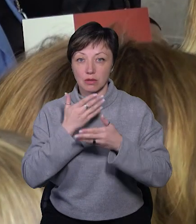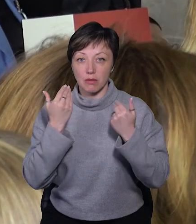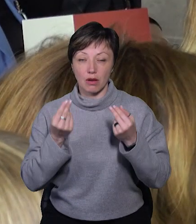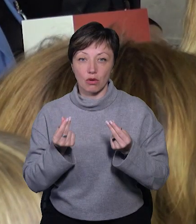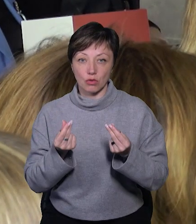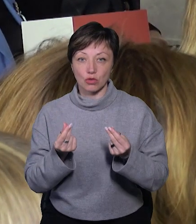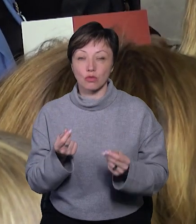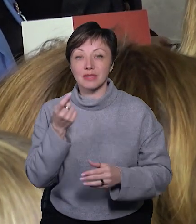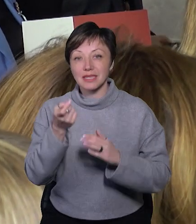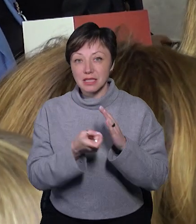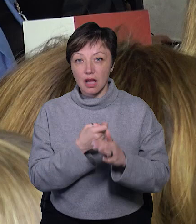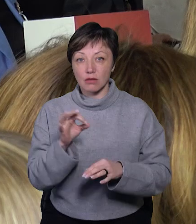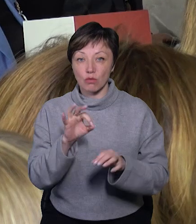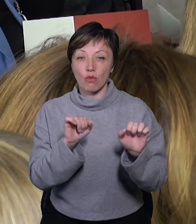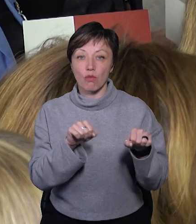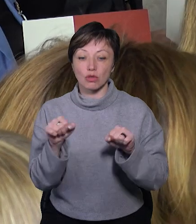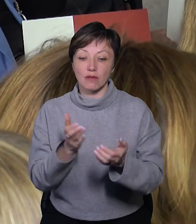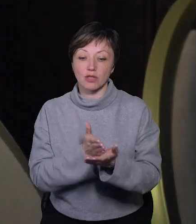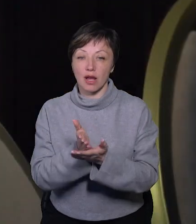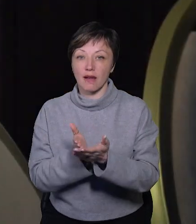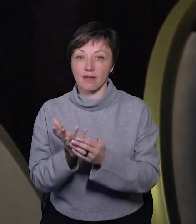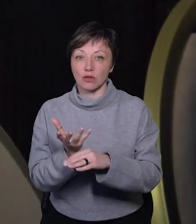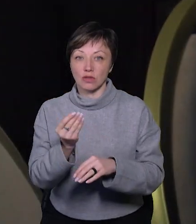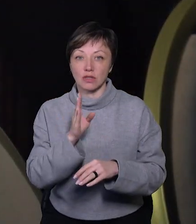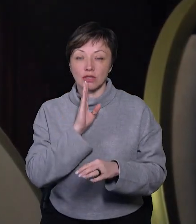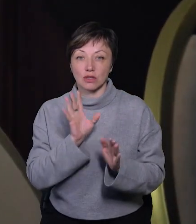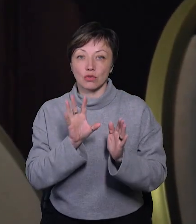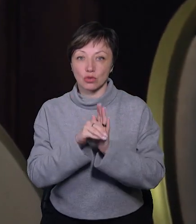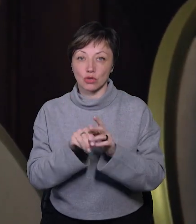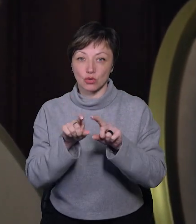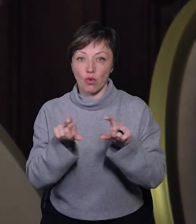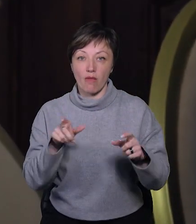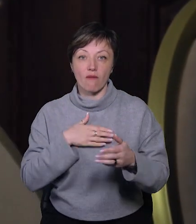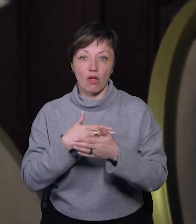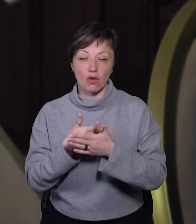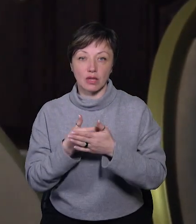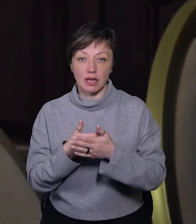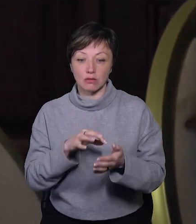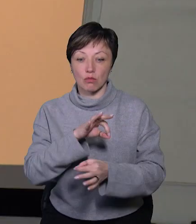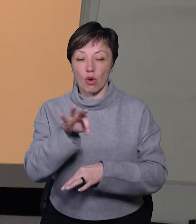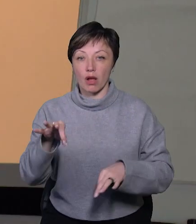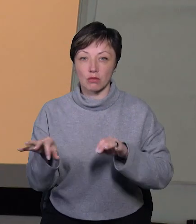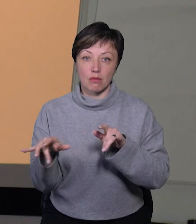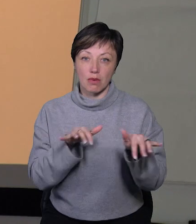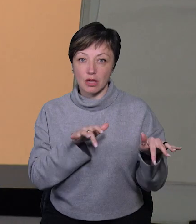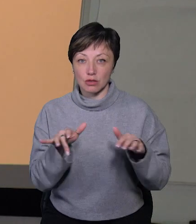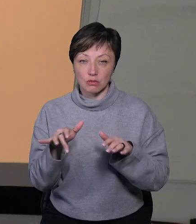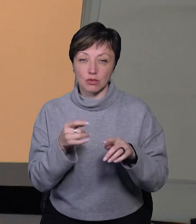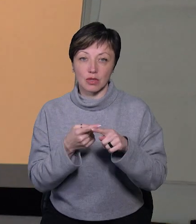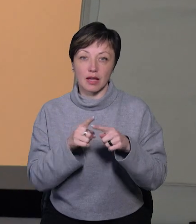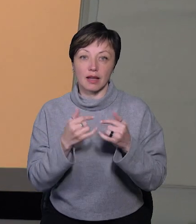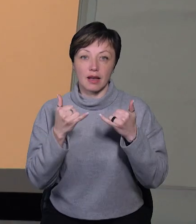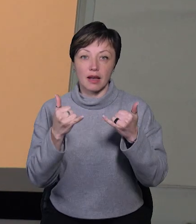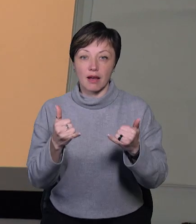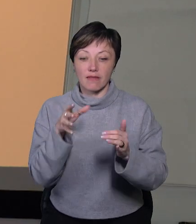грошей. Щоб дізнатися про можливі шляхи фінансування, жінка долучилась до школи волонтерів з проєктного менеджменту та фандрайзингу